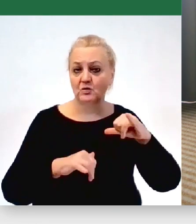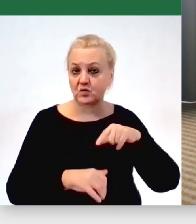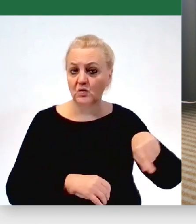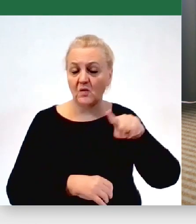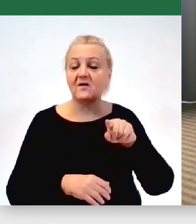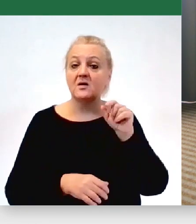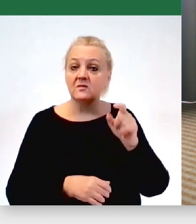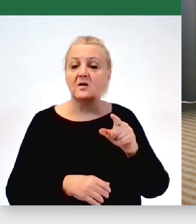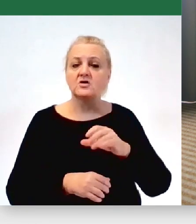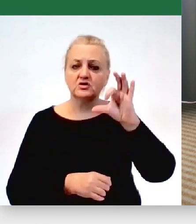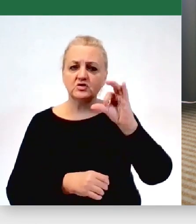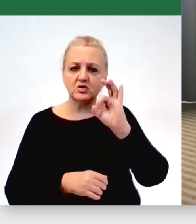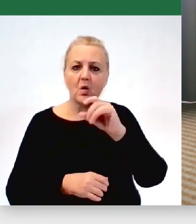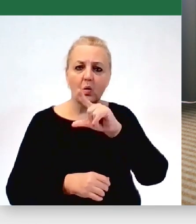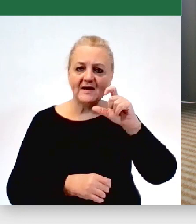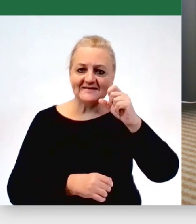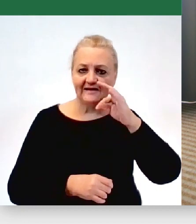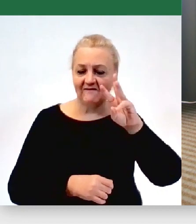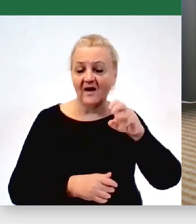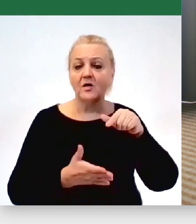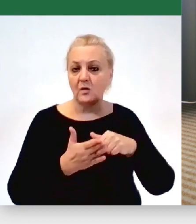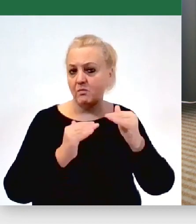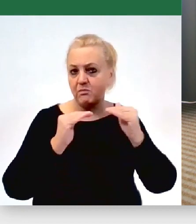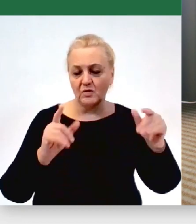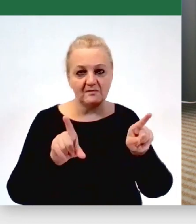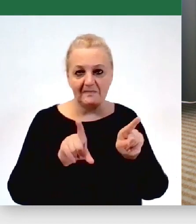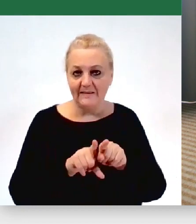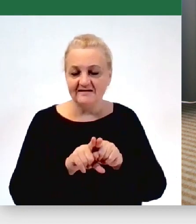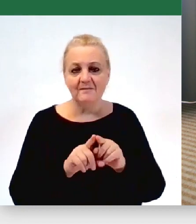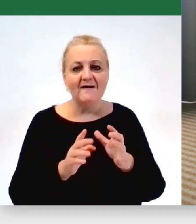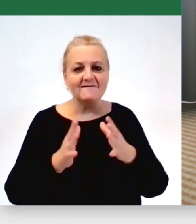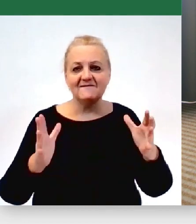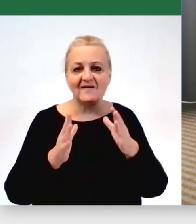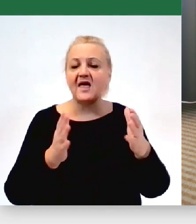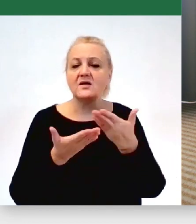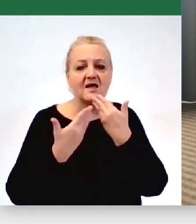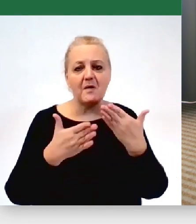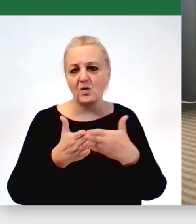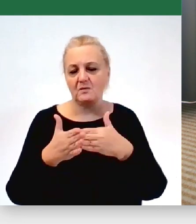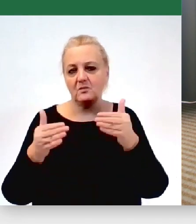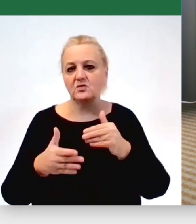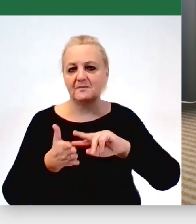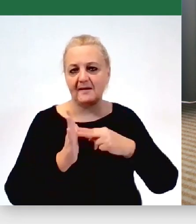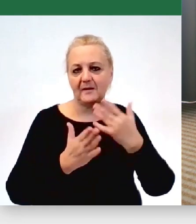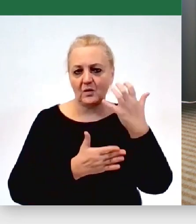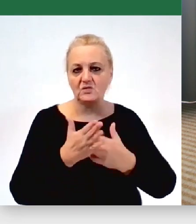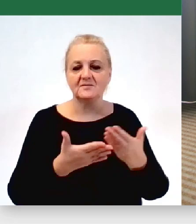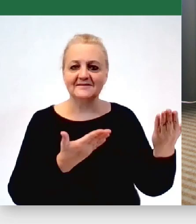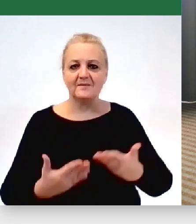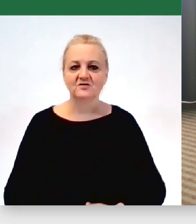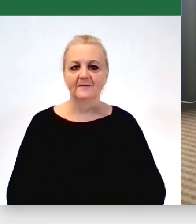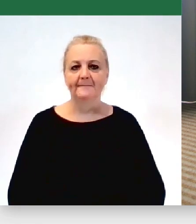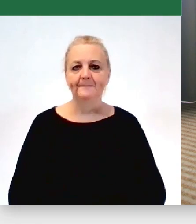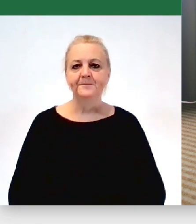sołectwa, prawda? Czyli na tym poziomie tak samo, to wielkość nie ogranicza możliwości stosowania tej strategii. Bardzo proszę. Doreta